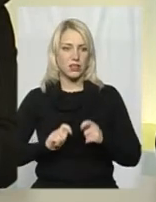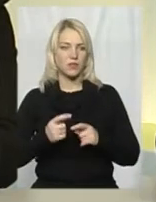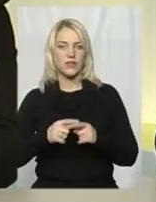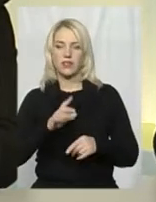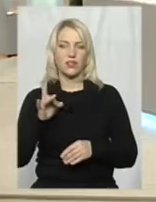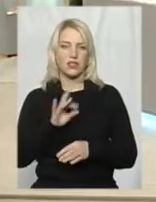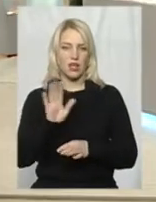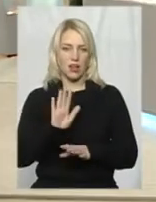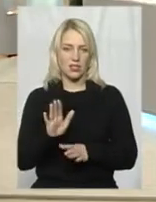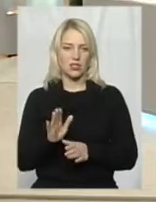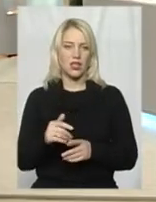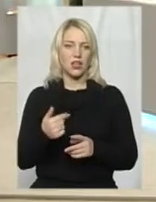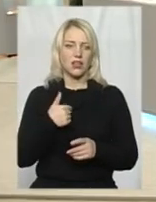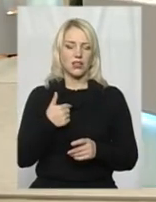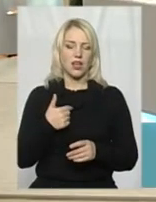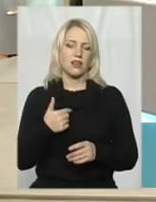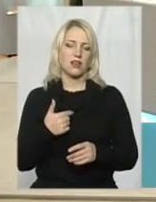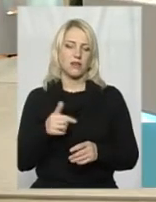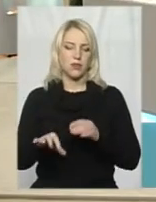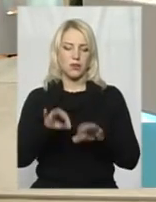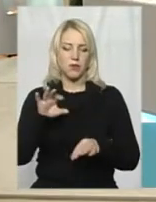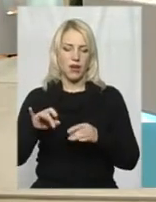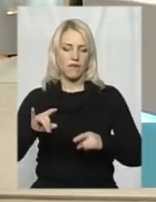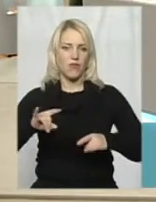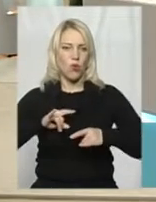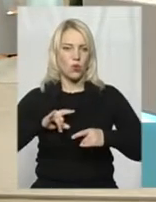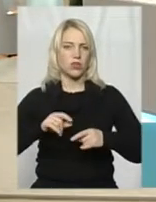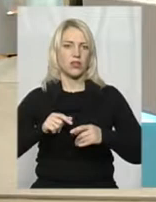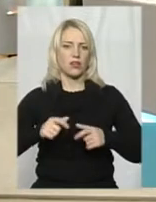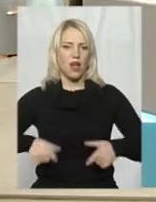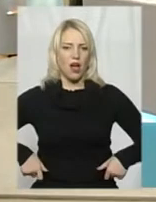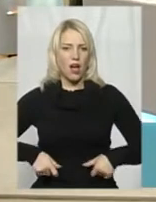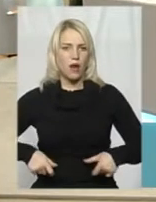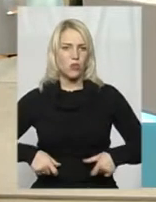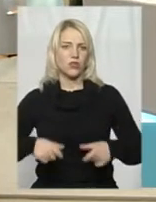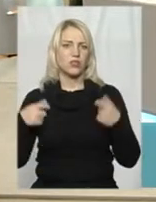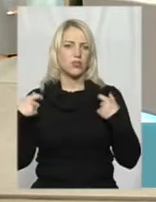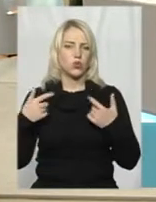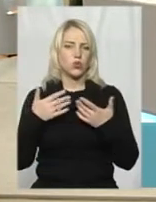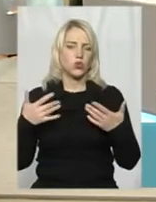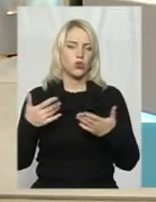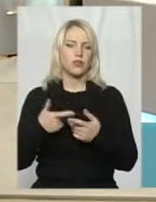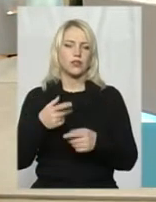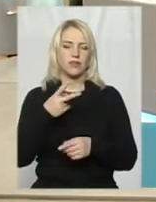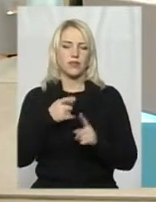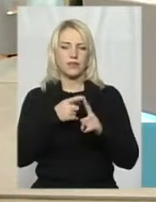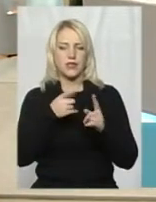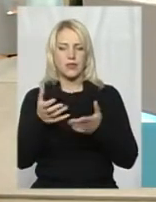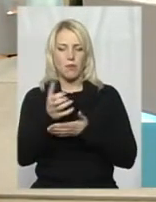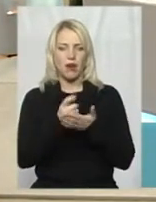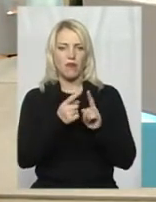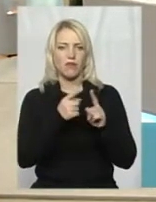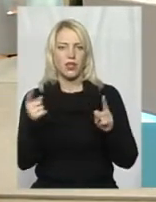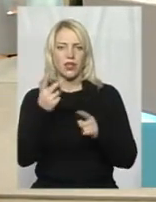звичайно, я збирав одяг і амуніцію десь протягом трьох років. І, скільки